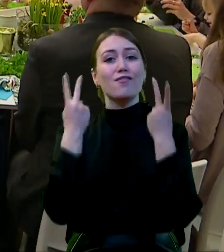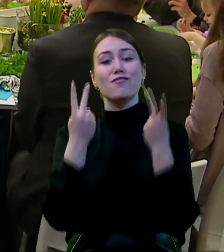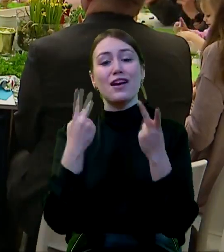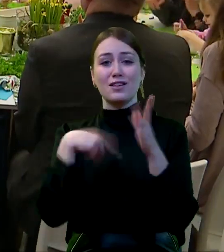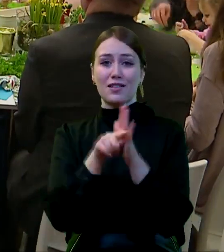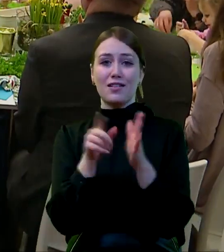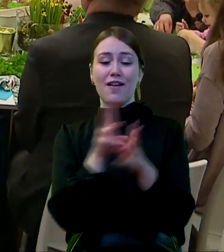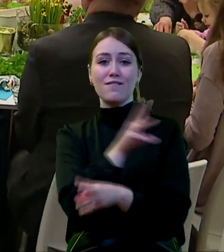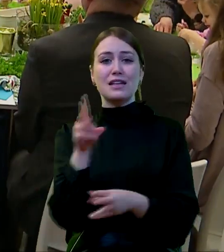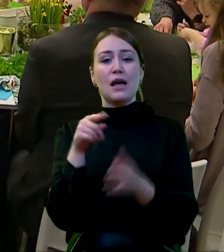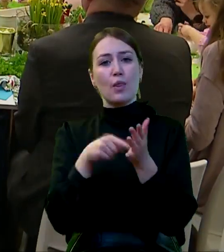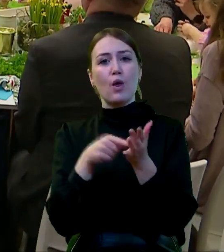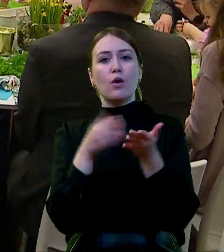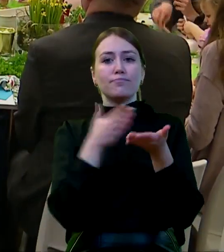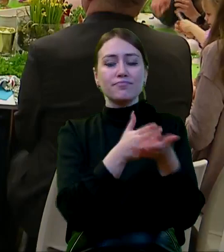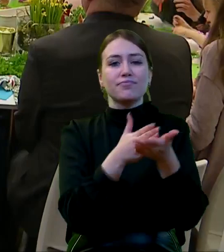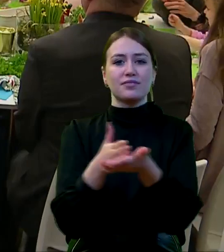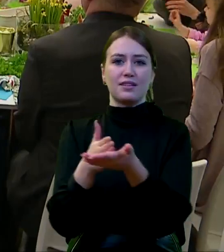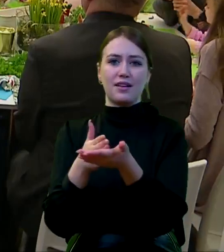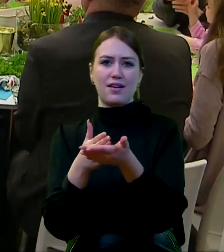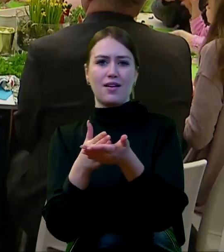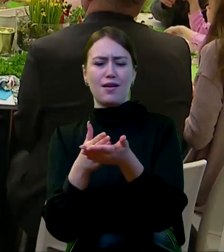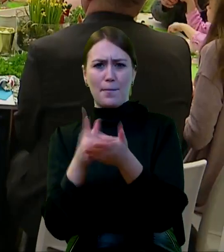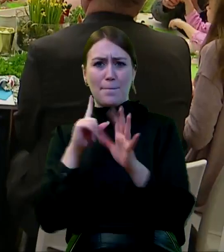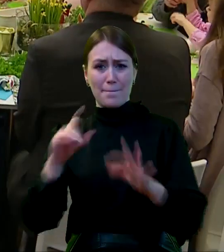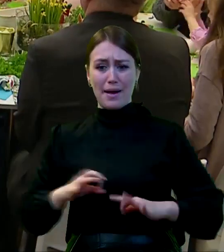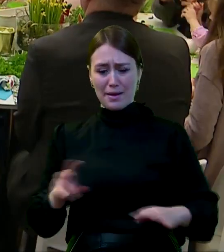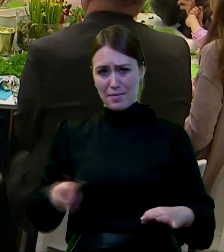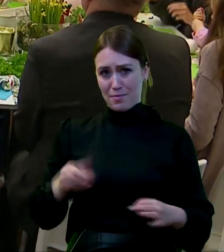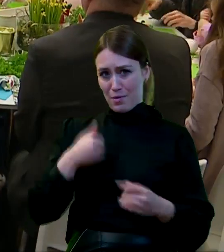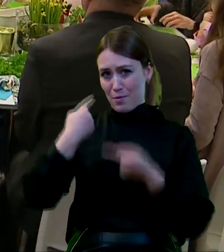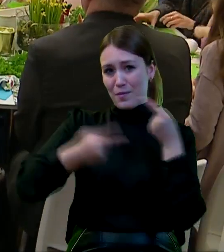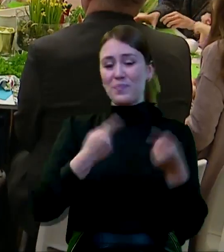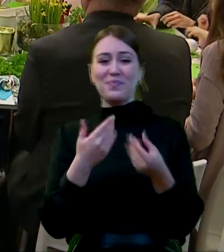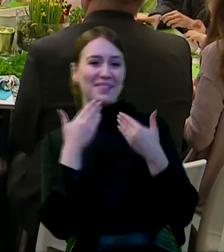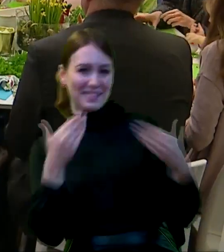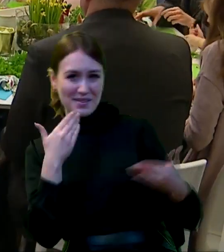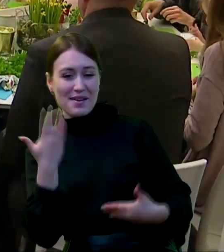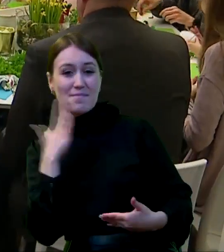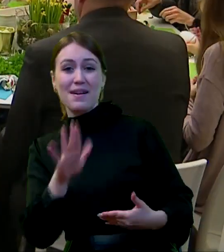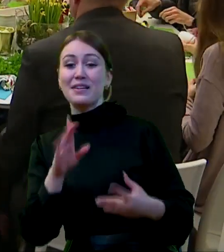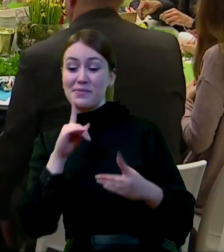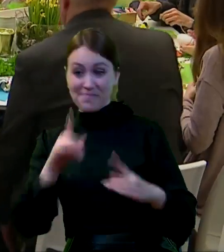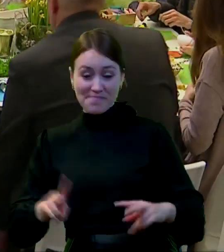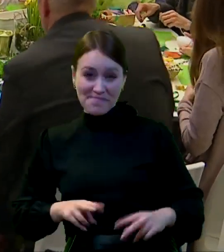dla was są te udogodnienia, o których mówię ja, panie minister. Dziękuję bardzo. Szanowna pani minister,